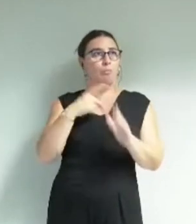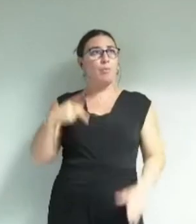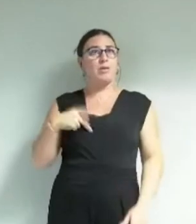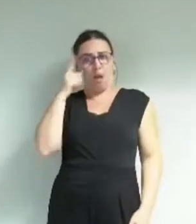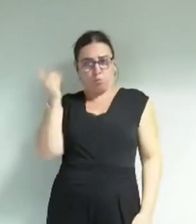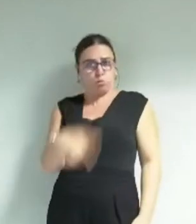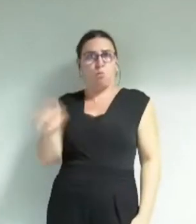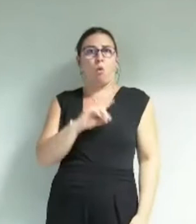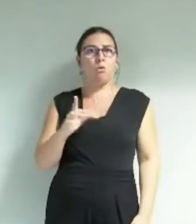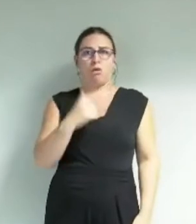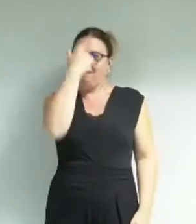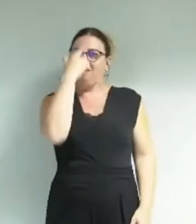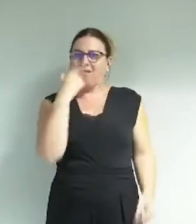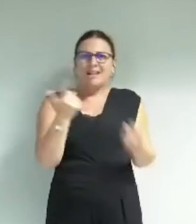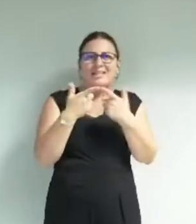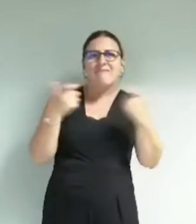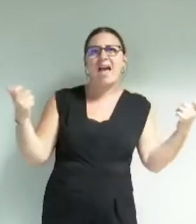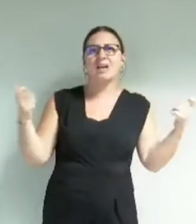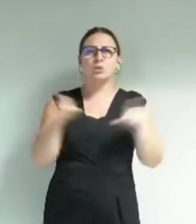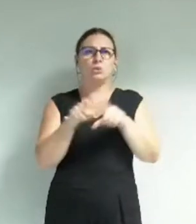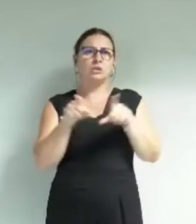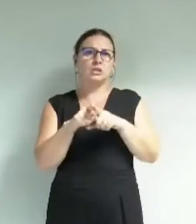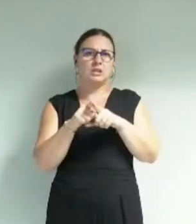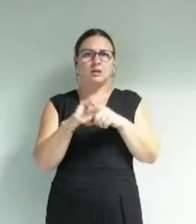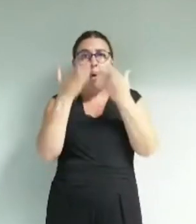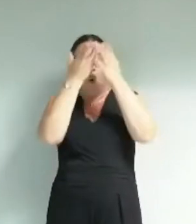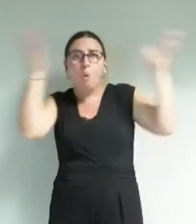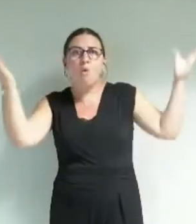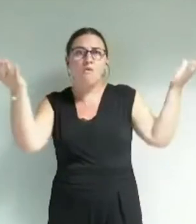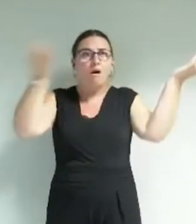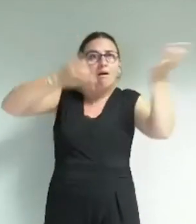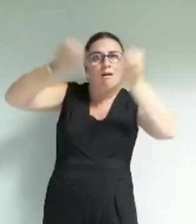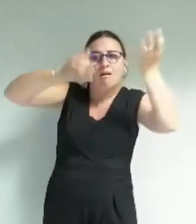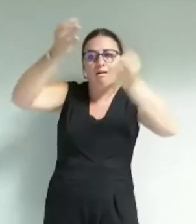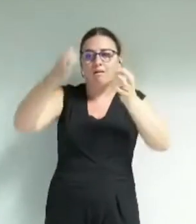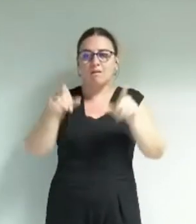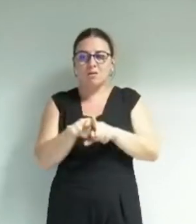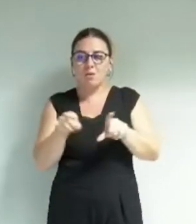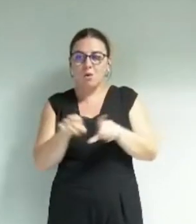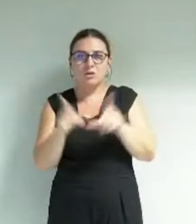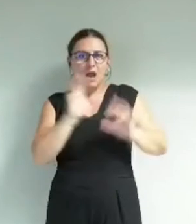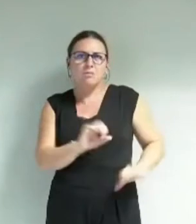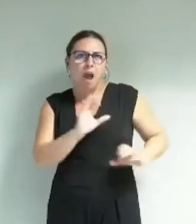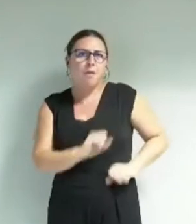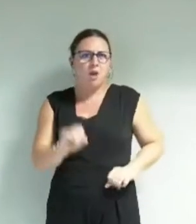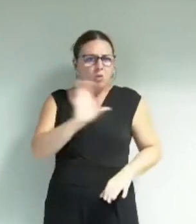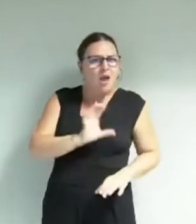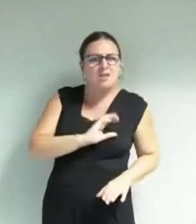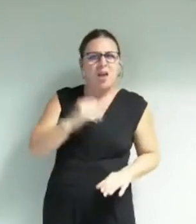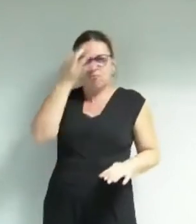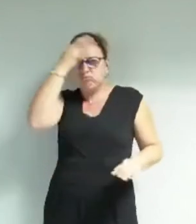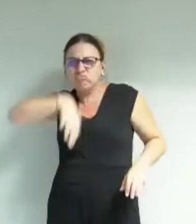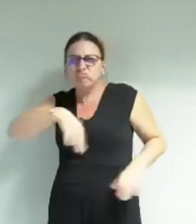Elle est diverse, ouverte à la création et aux expérimentations. Chaque